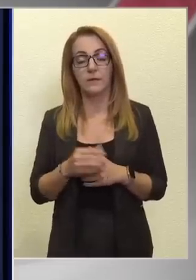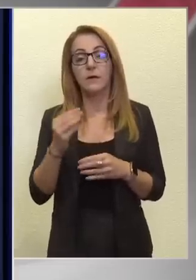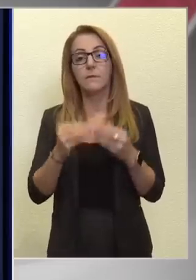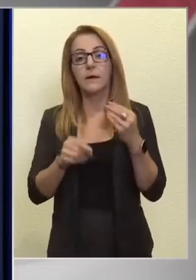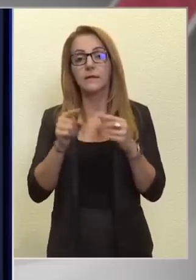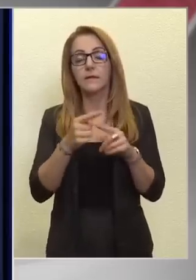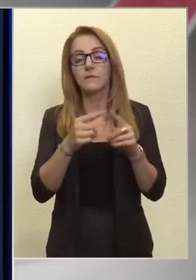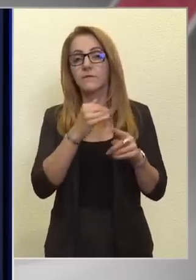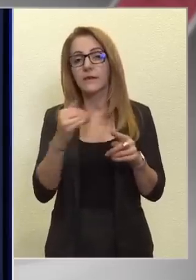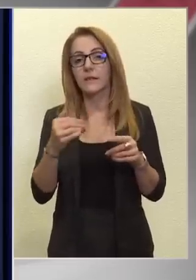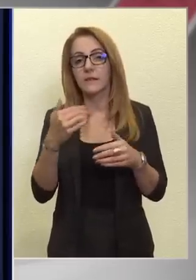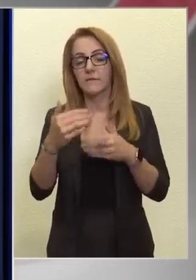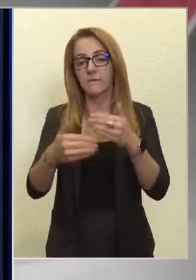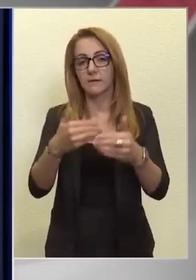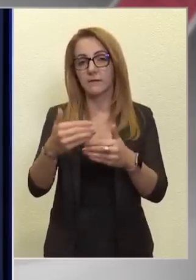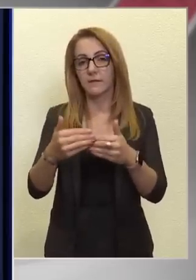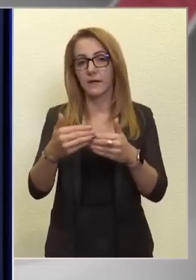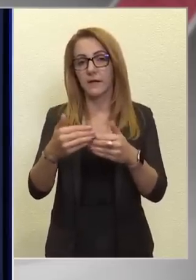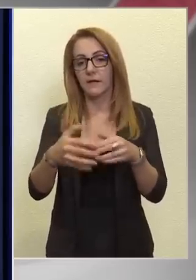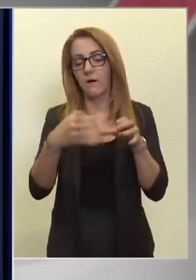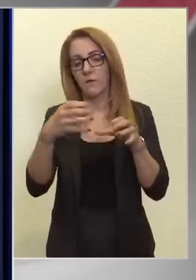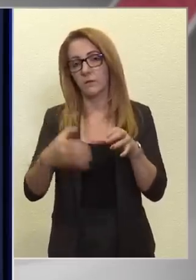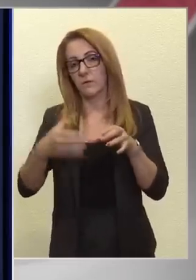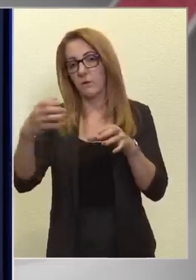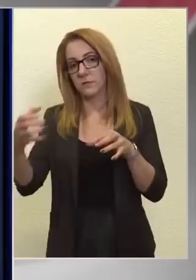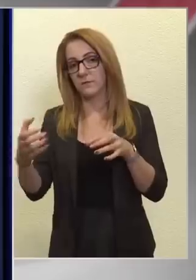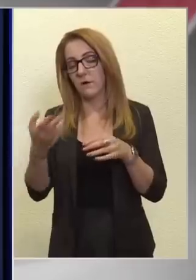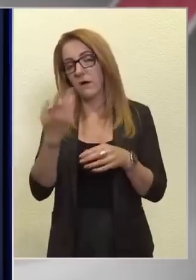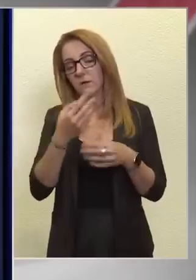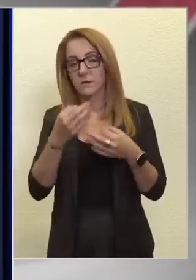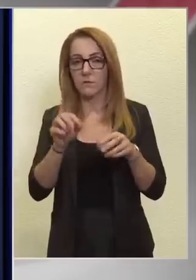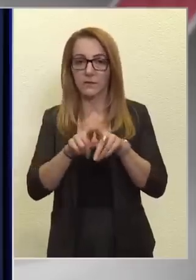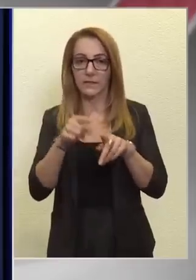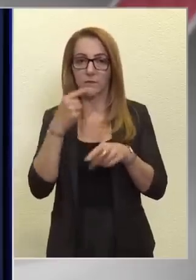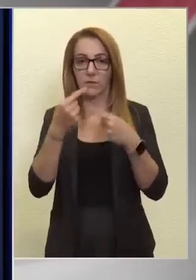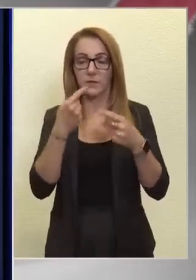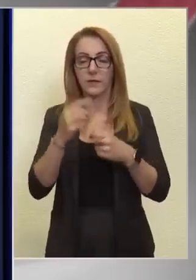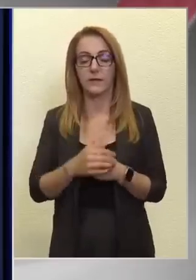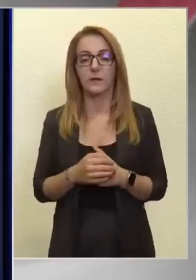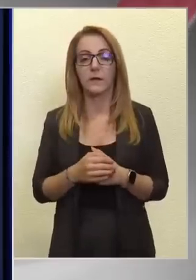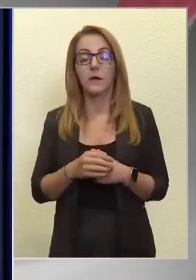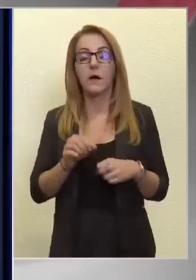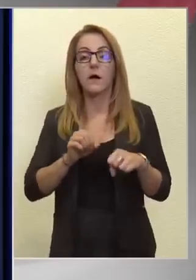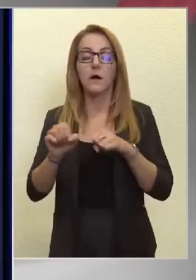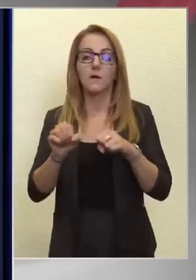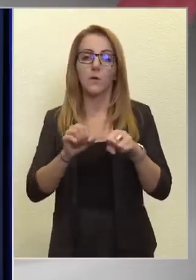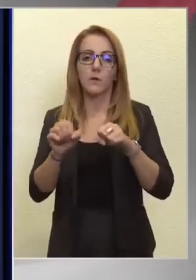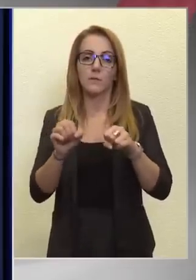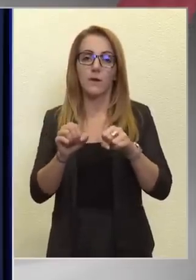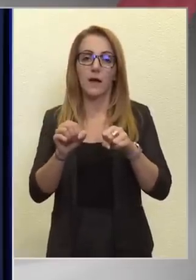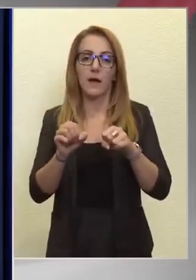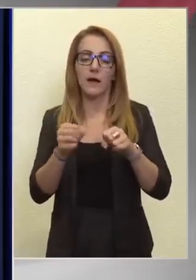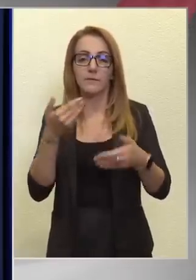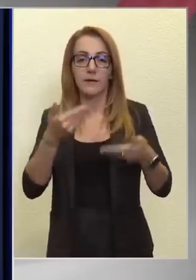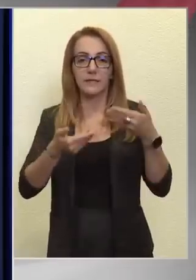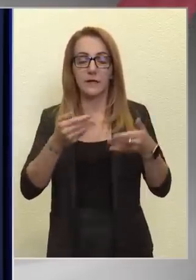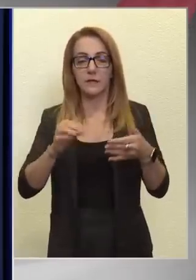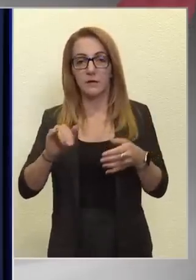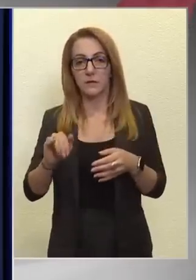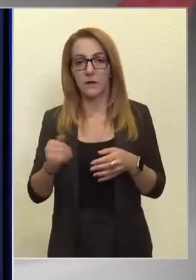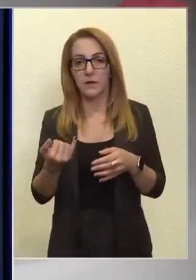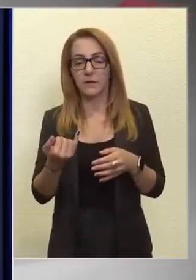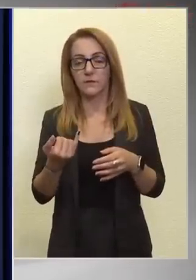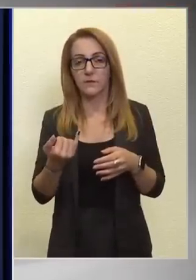fél évente kerül meg hosszabbításra, szabad így mondanom, és a kormány megtárgyalta és